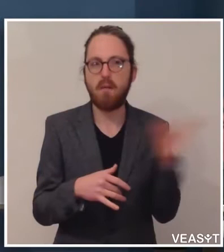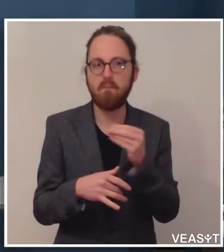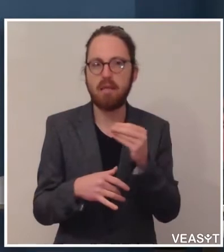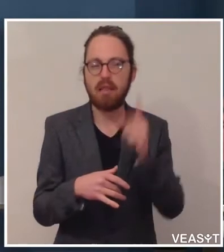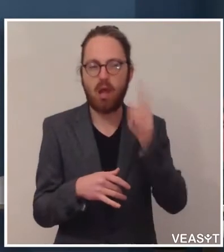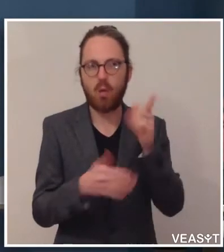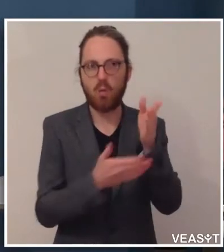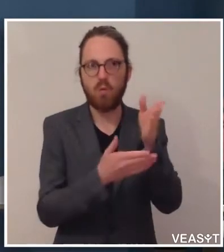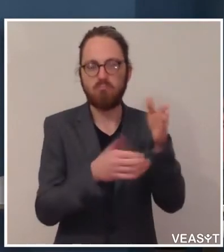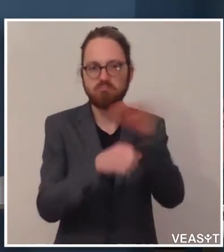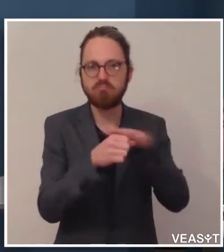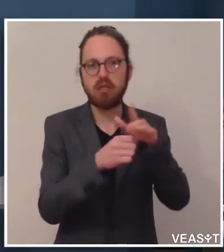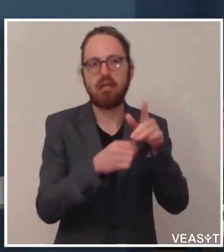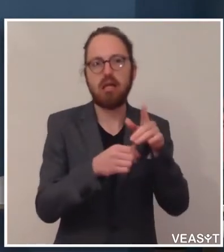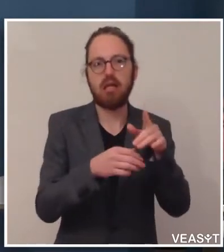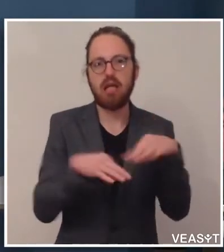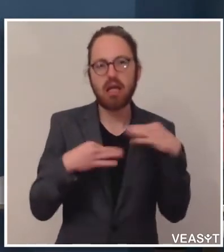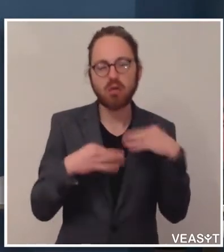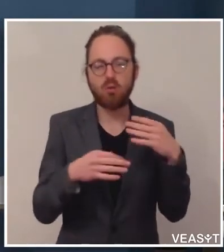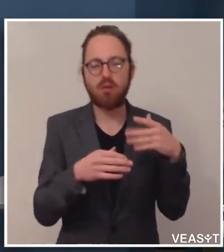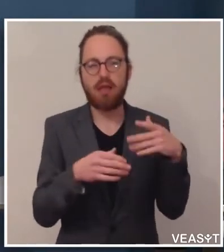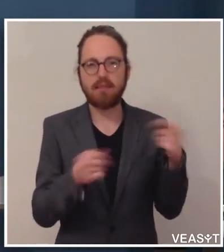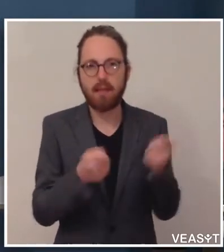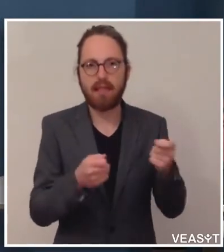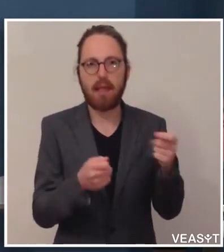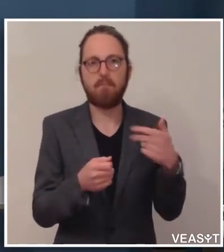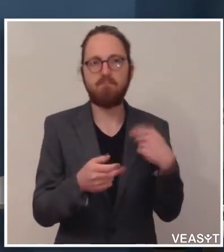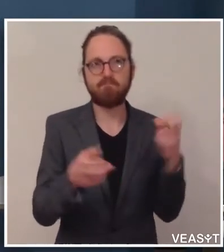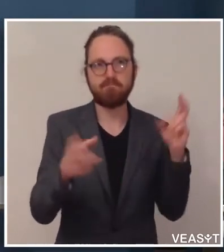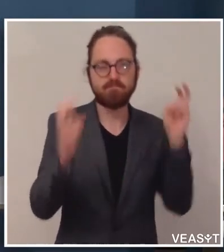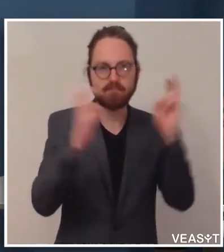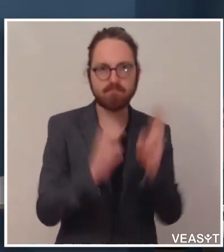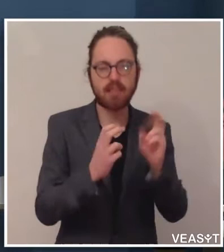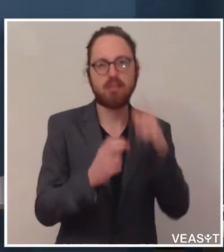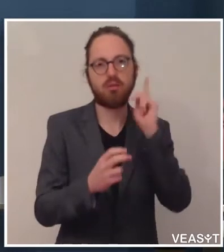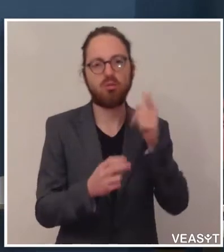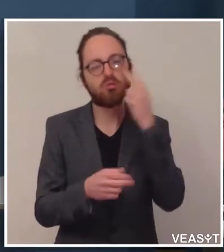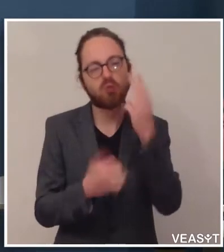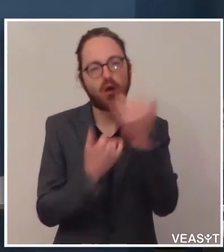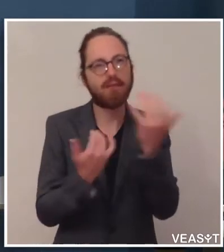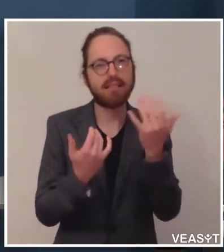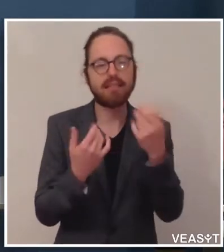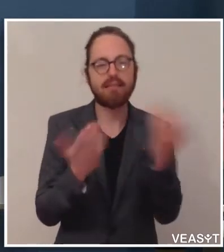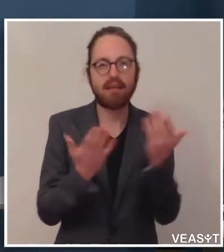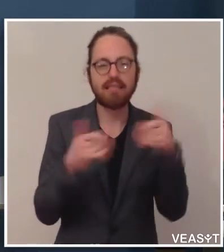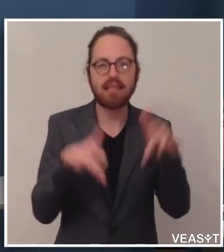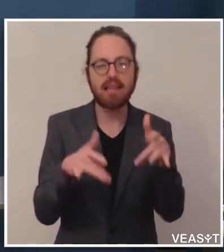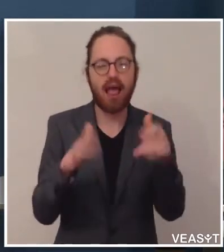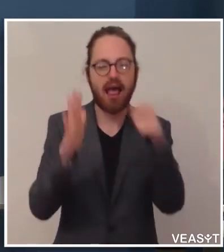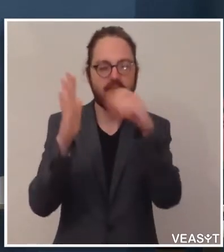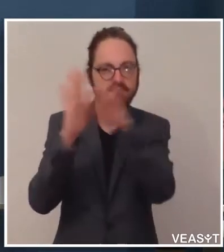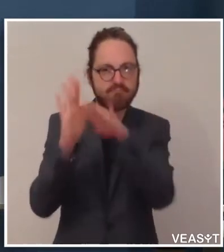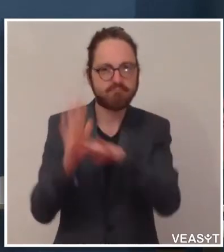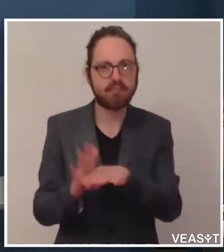für Hygiene, mit dem Sanitätsbetrieb zusammensetzen, um einmal mit den Richtlinien zu erarbeiten, wie dann genau das ausschauen kann.